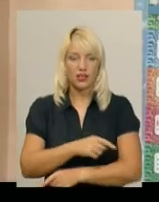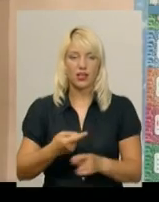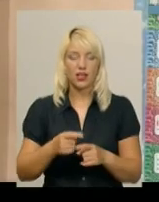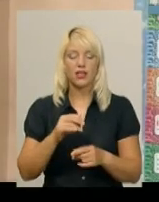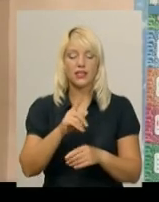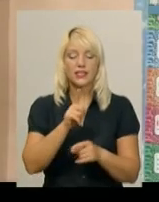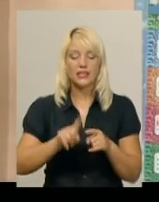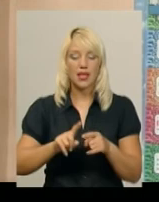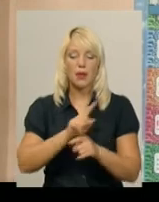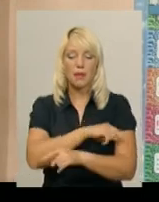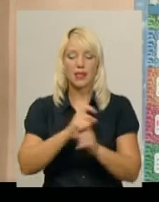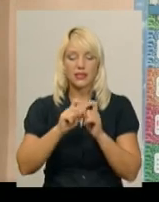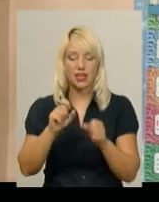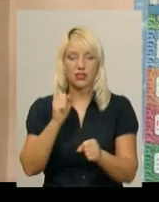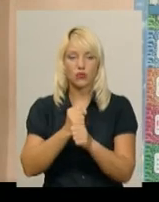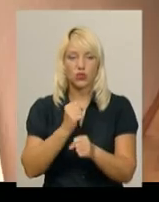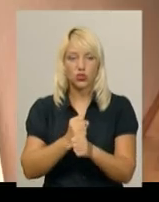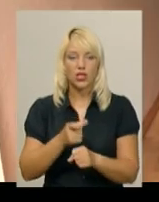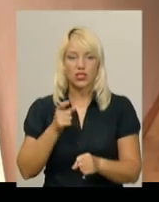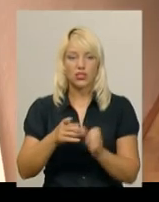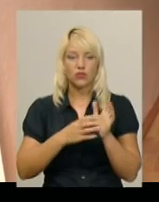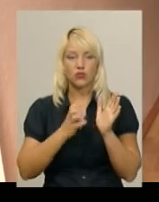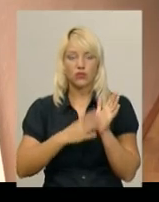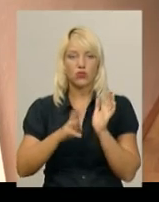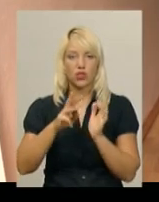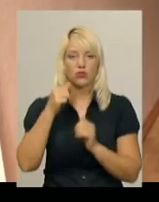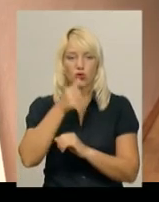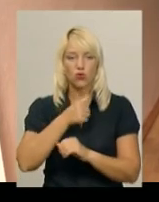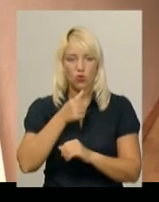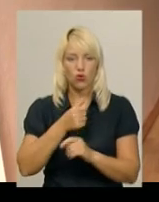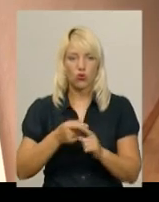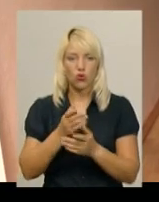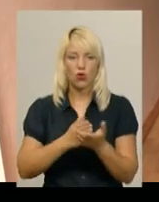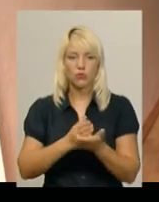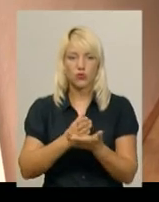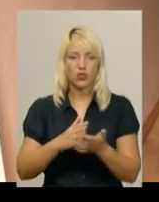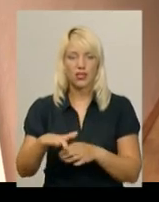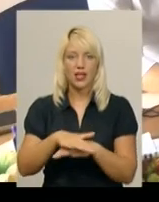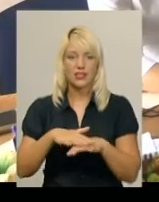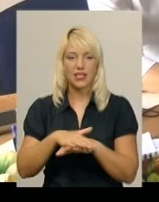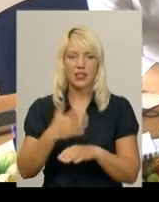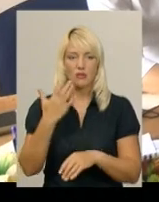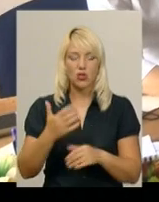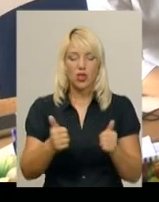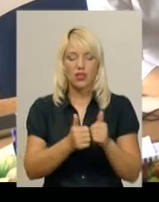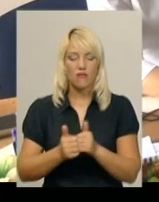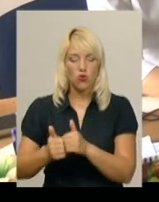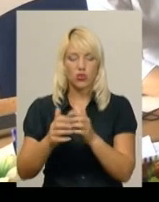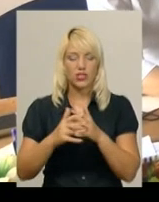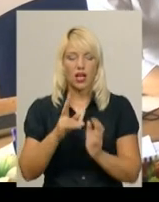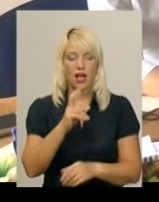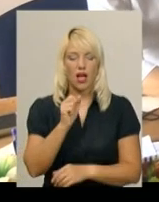Медзаклад функціонує тут з 1993 року. Обслуговують в амбулаторії населення п'ятьох навколишних сіл. Це Копистин,